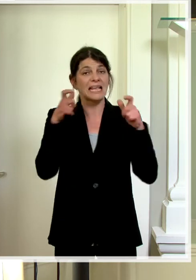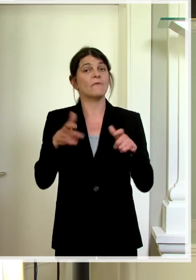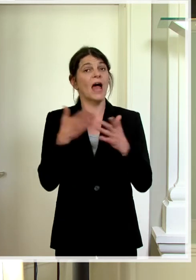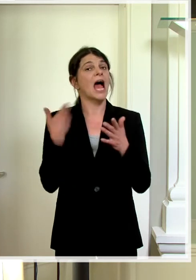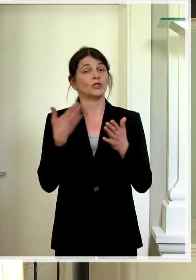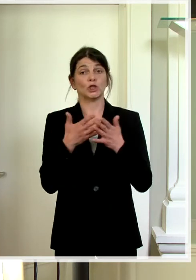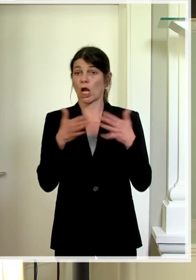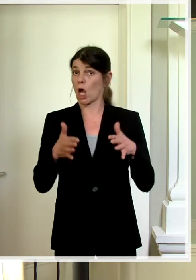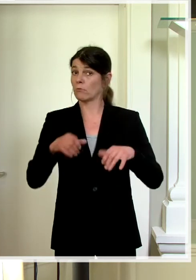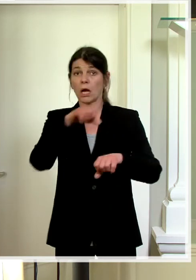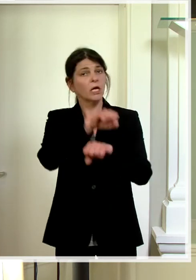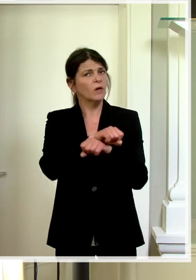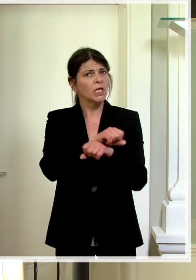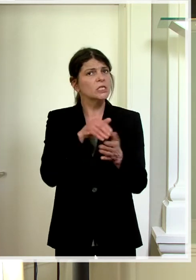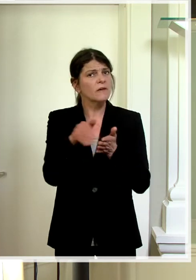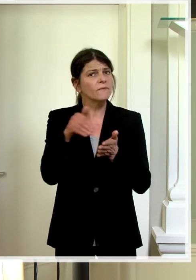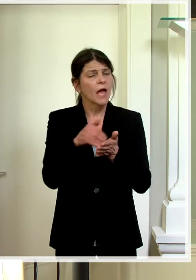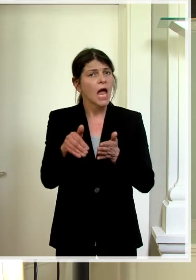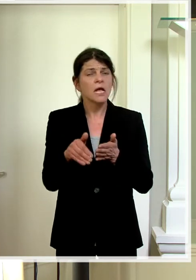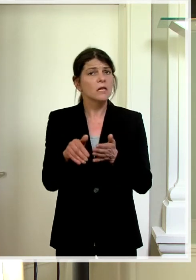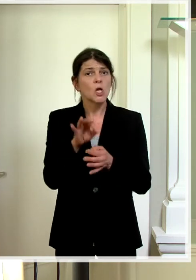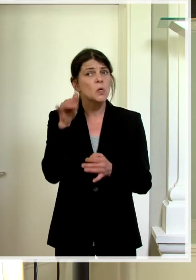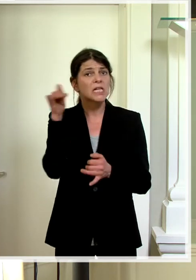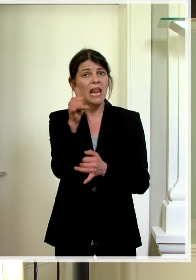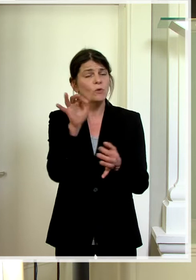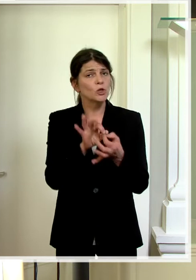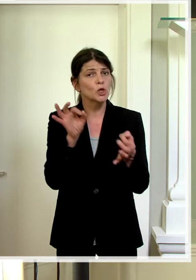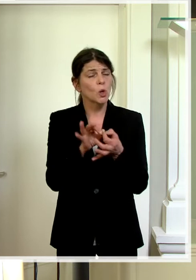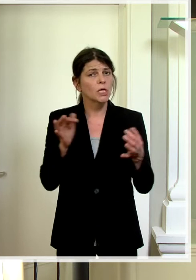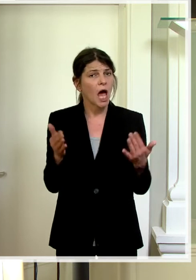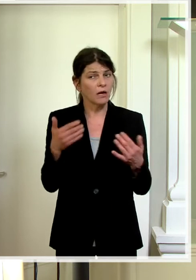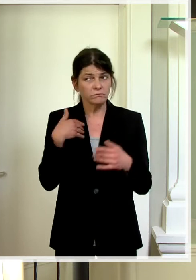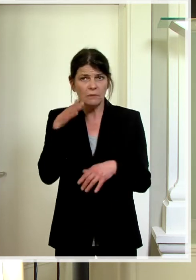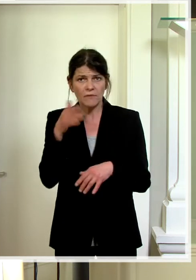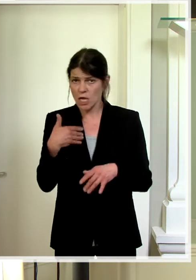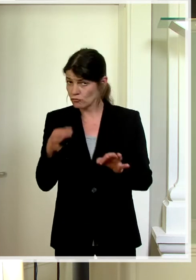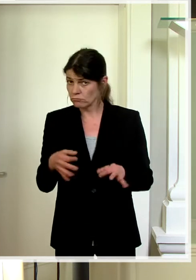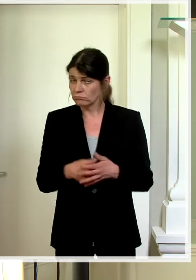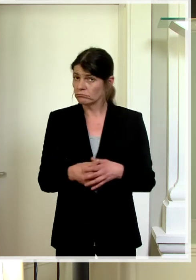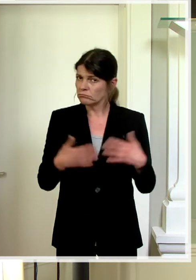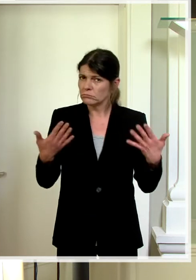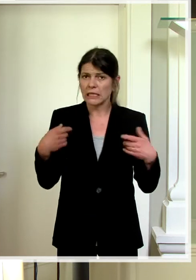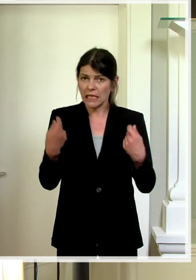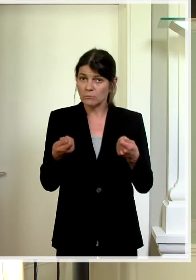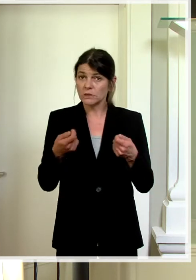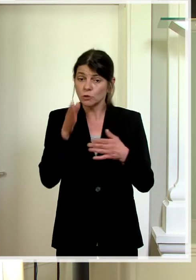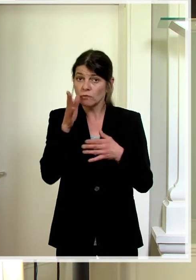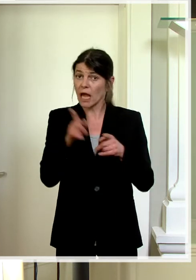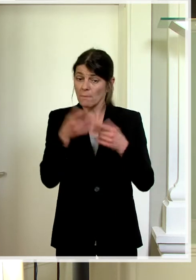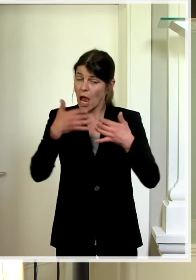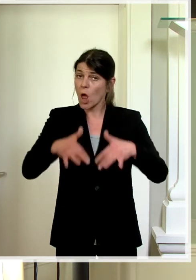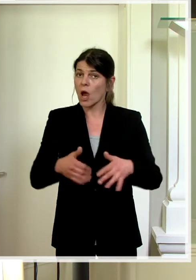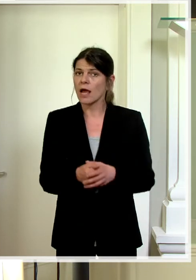Im Gefängnis dagegen gibt es weiterhin nur den telefonischen Kontakt, soweit ich weiß. Gibt es da auch Lockerungen?